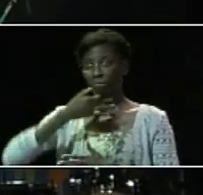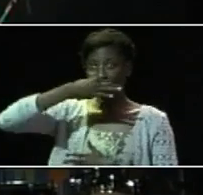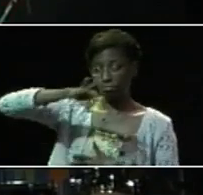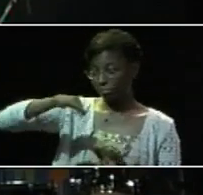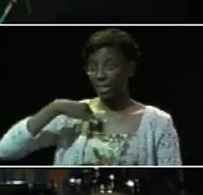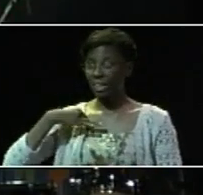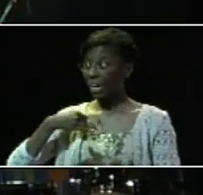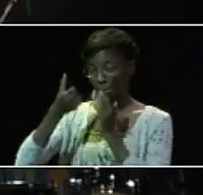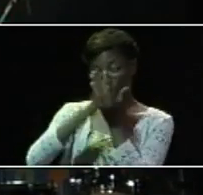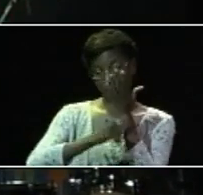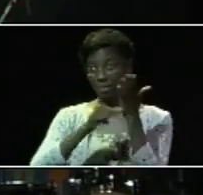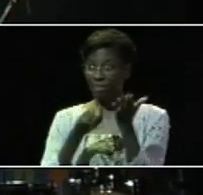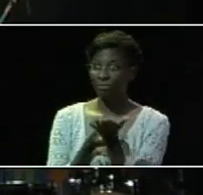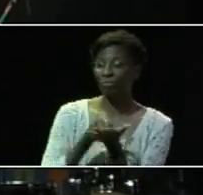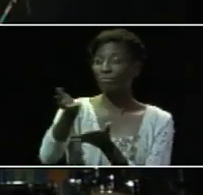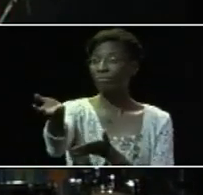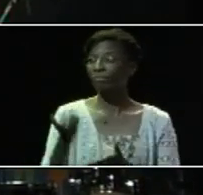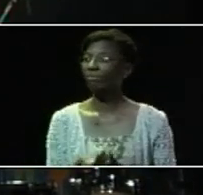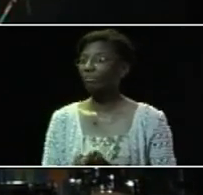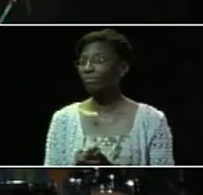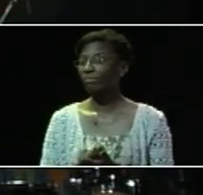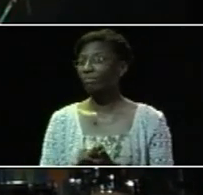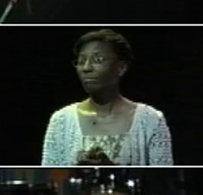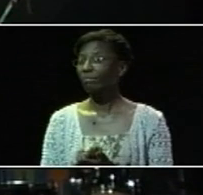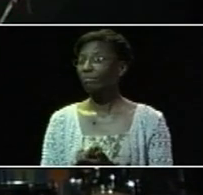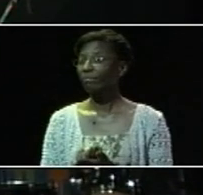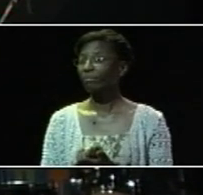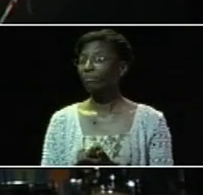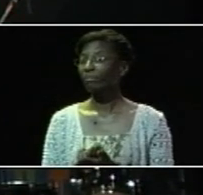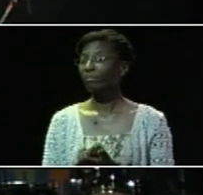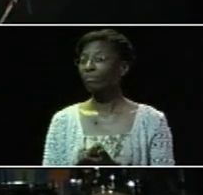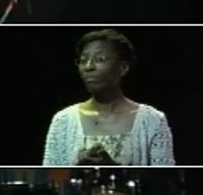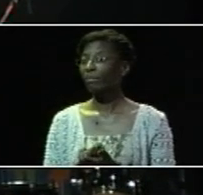parole de Dieu. Tout cela est fondé sur notre